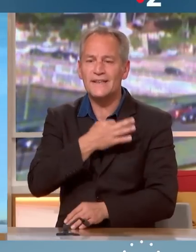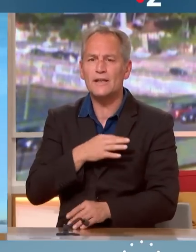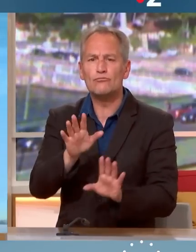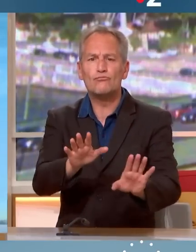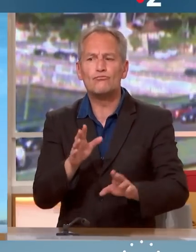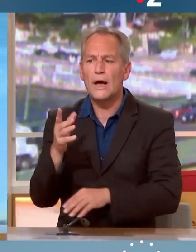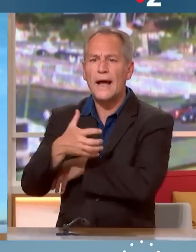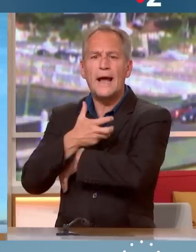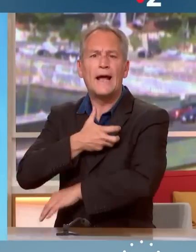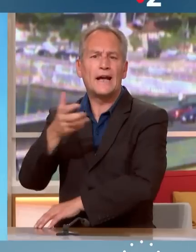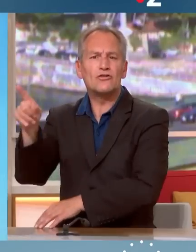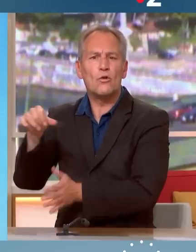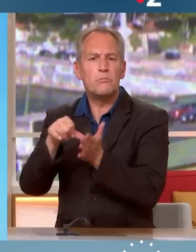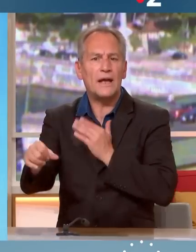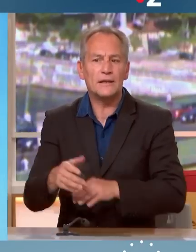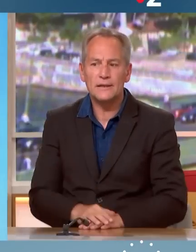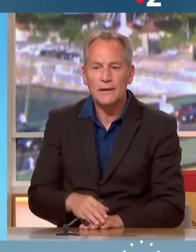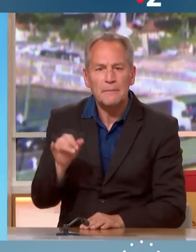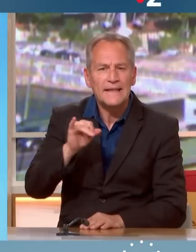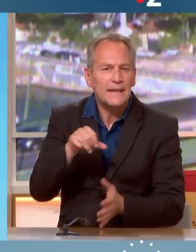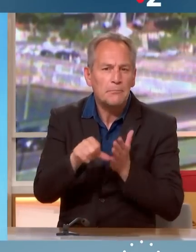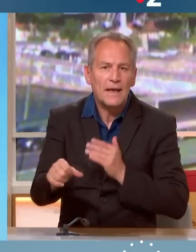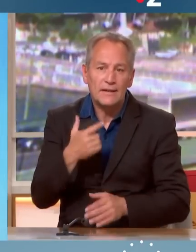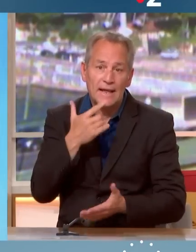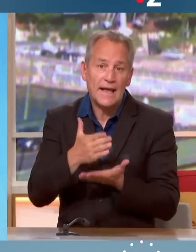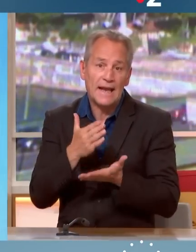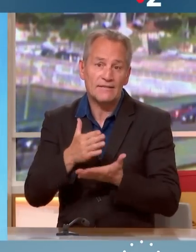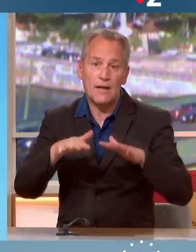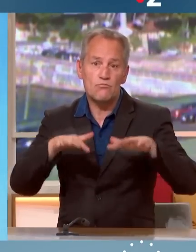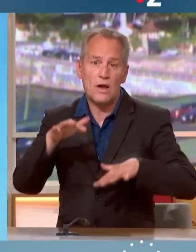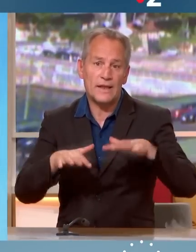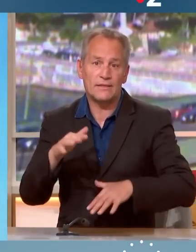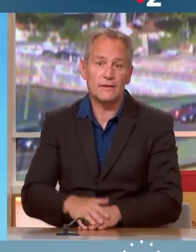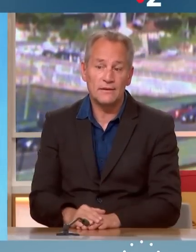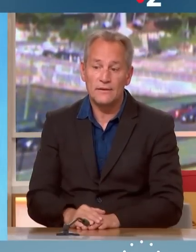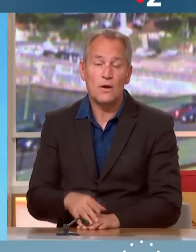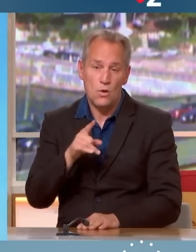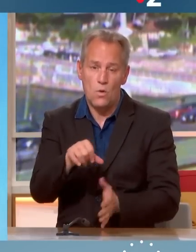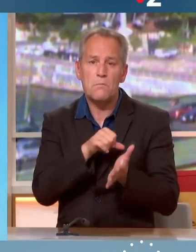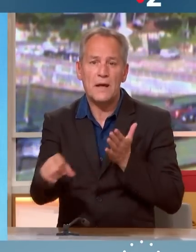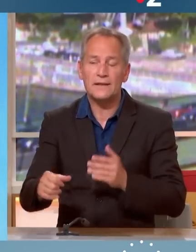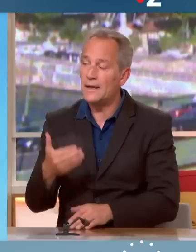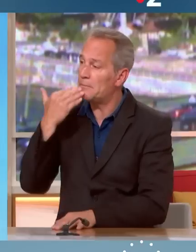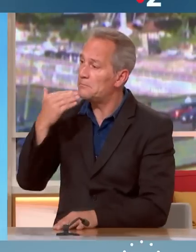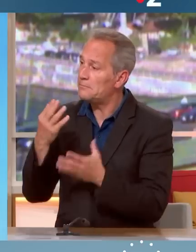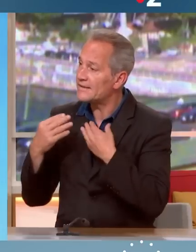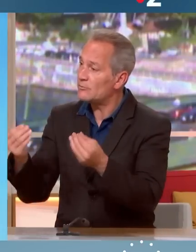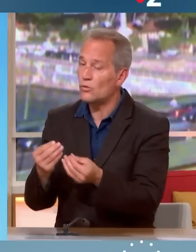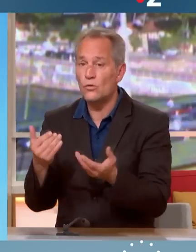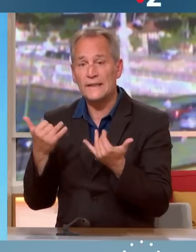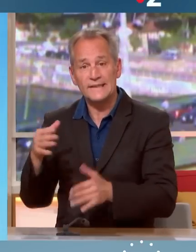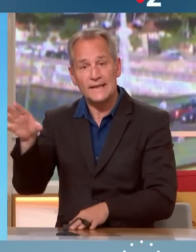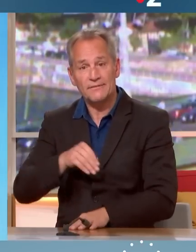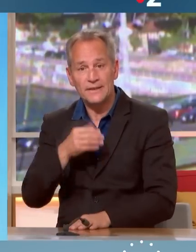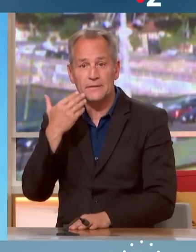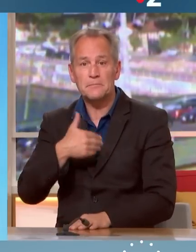toujours le riche de quelqu'un. En réalité, c'est les classes moyennes, c'est les classes moyennes inférieures qui vont payer. Merci beaucoup Agnès Pannier-Runacher d'avoir été notre invitée